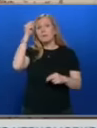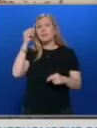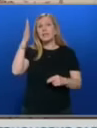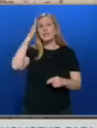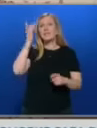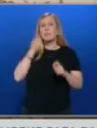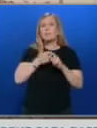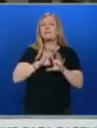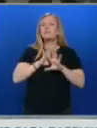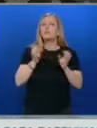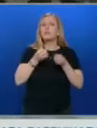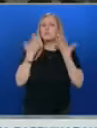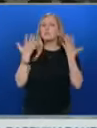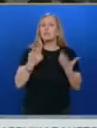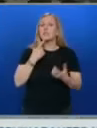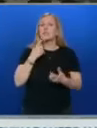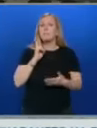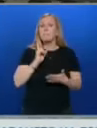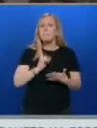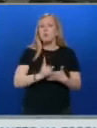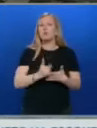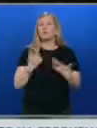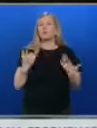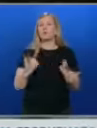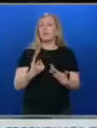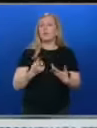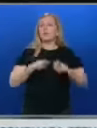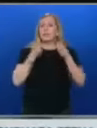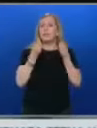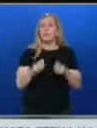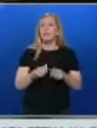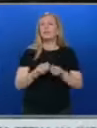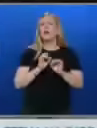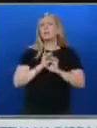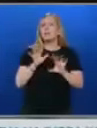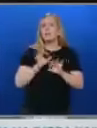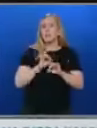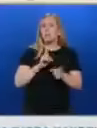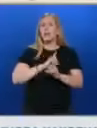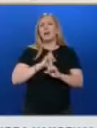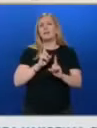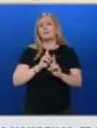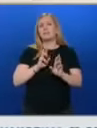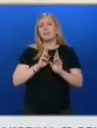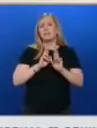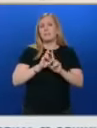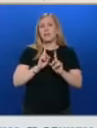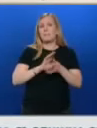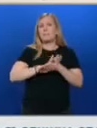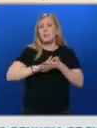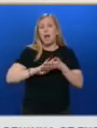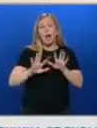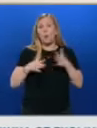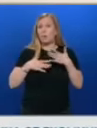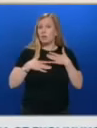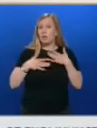прави всичко възможно, за да може да поднесе достатъчно актуална информация. Искрено се надявам да няма такова замърсяване, защото при евентуално